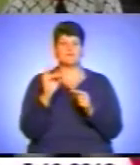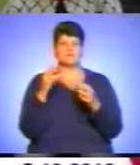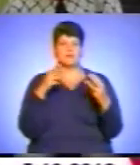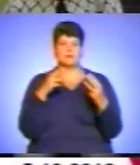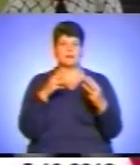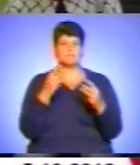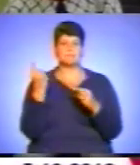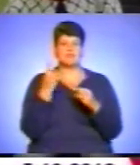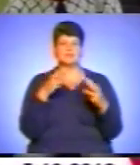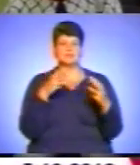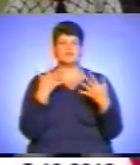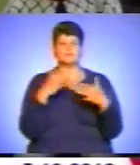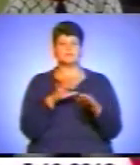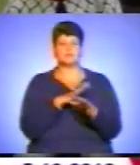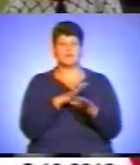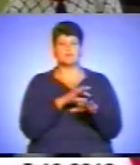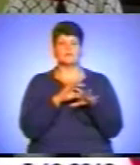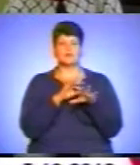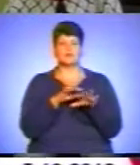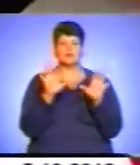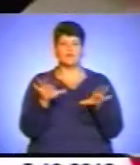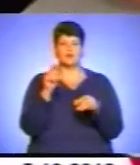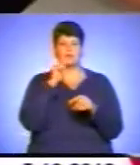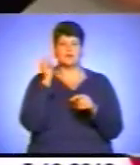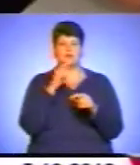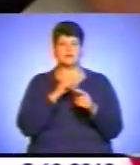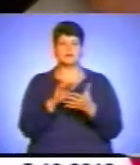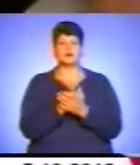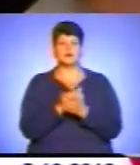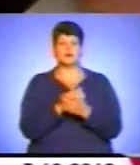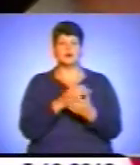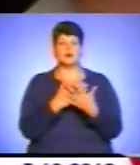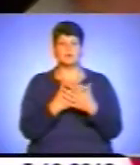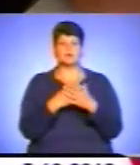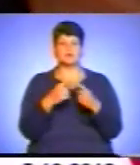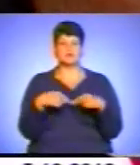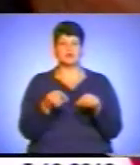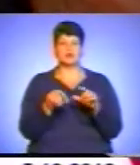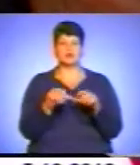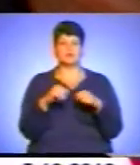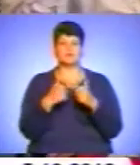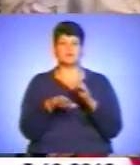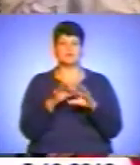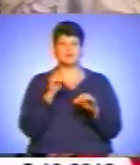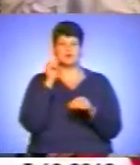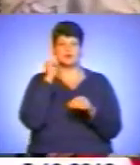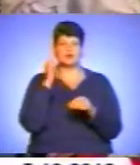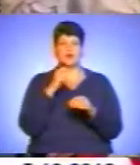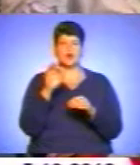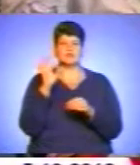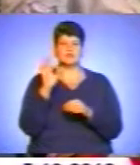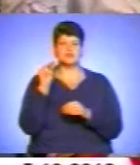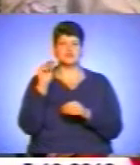Перші вебінари вже відбулися. Їх провів голова правління Всеукраїнської громадської організації Комітет виборців України Олександр Черненко.